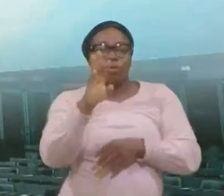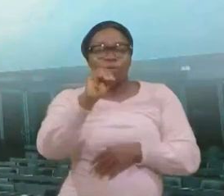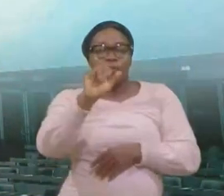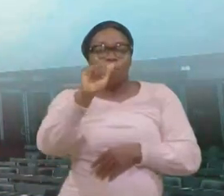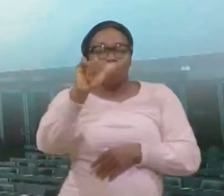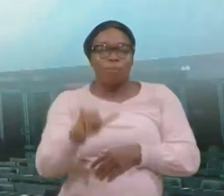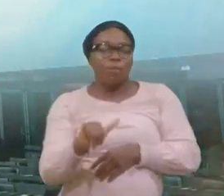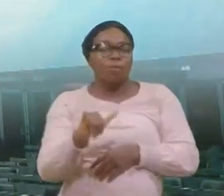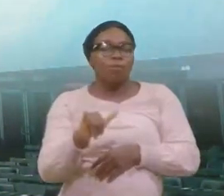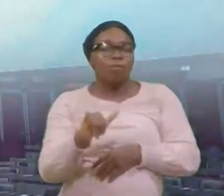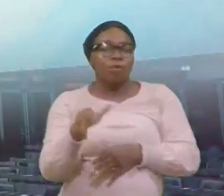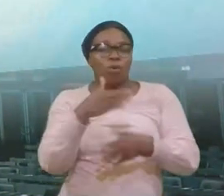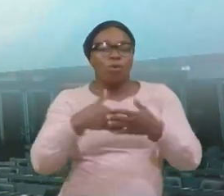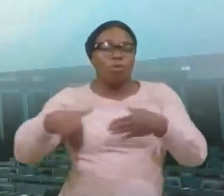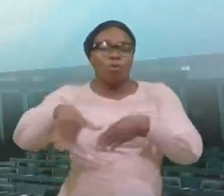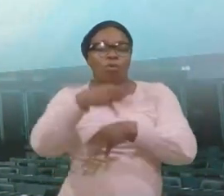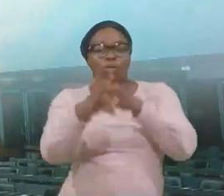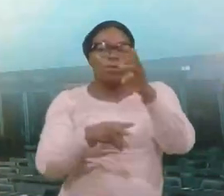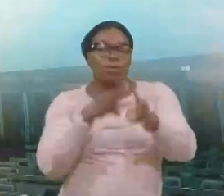Le 5 mai,